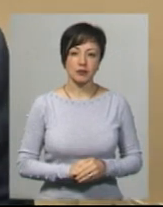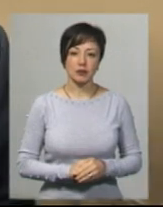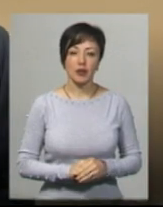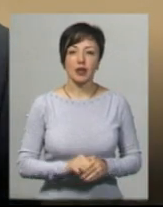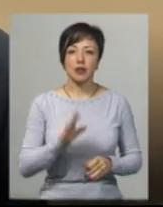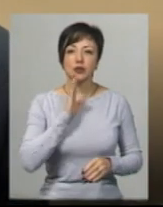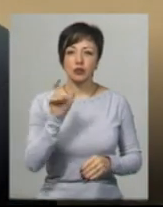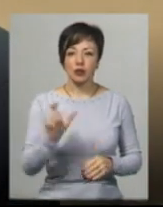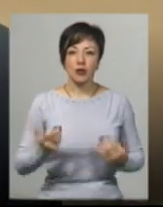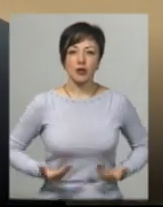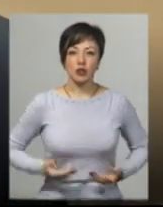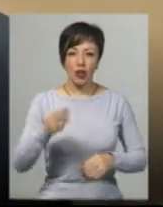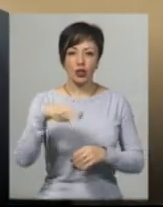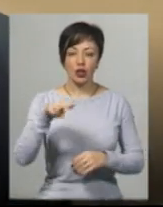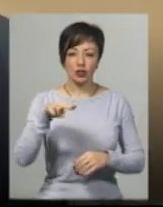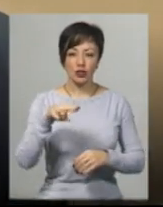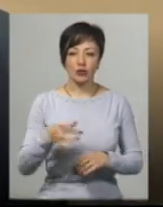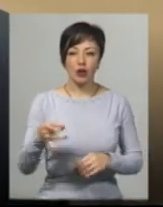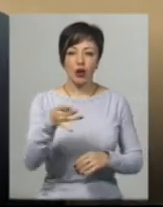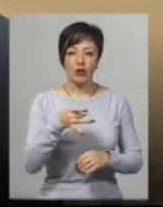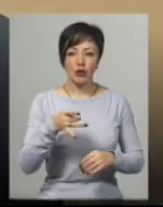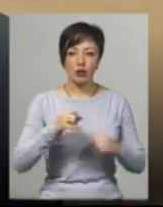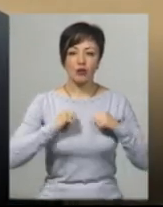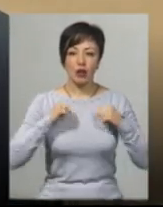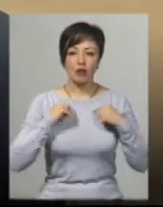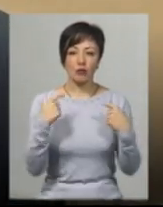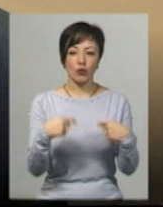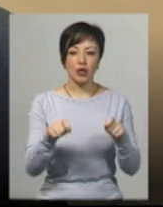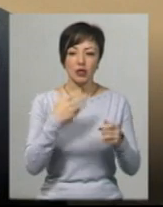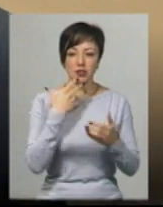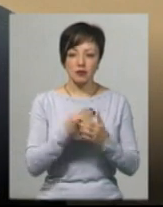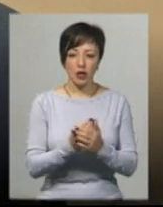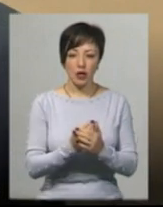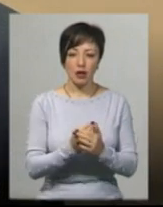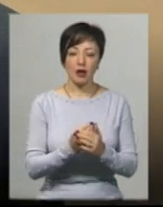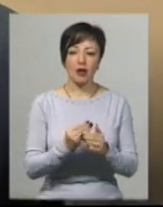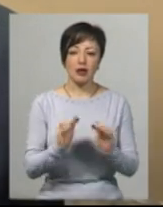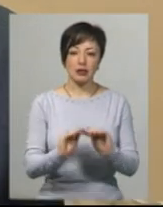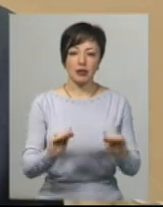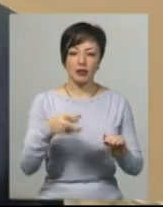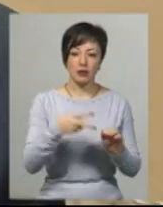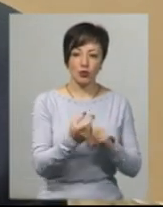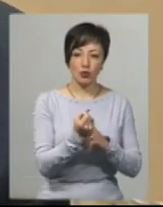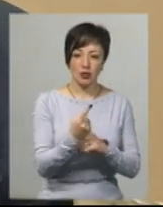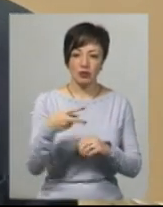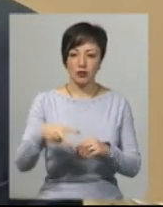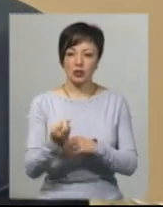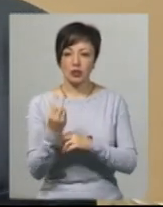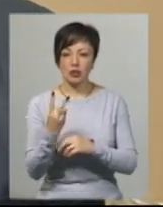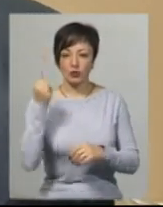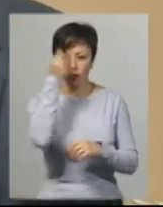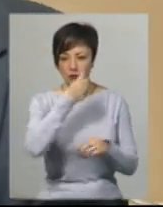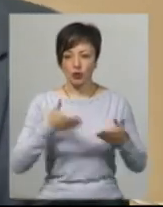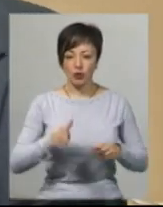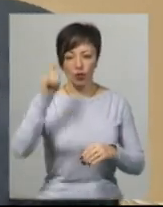мешканку Держнянського району, яка намагалася продати двох своїх малолітніх дітей 2019-2013 років народження